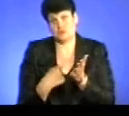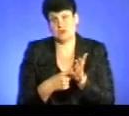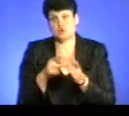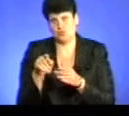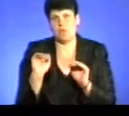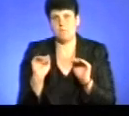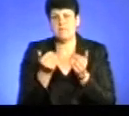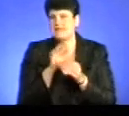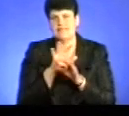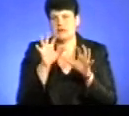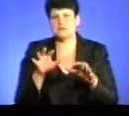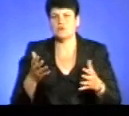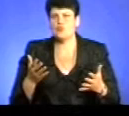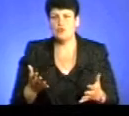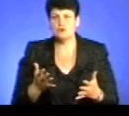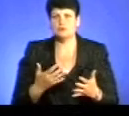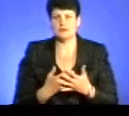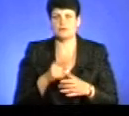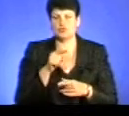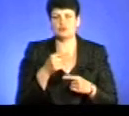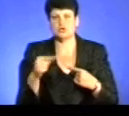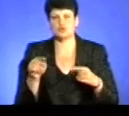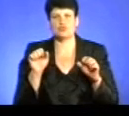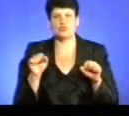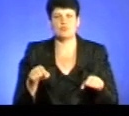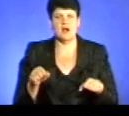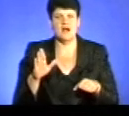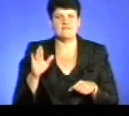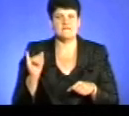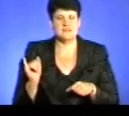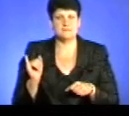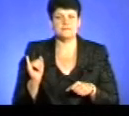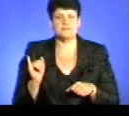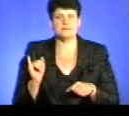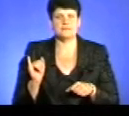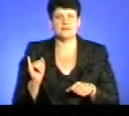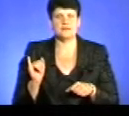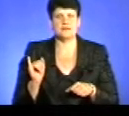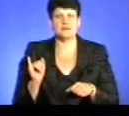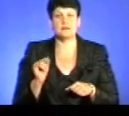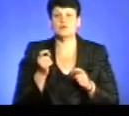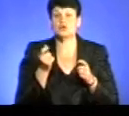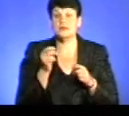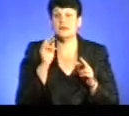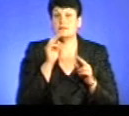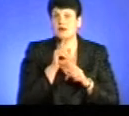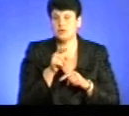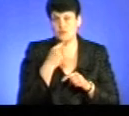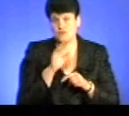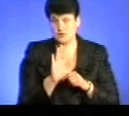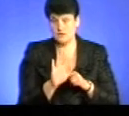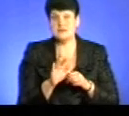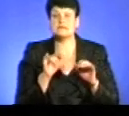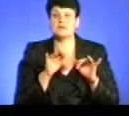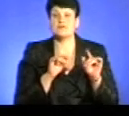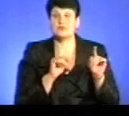обмежують незаконно в тому чи іншому праві. Праві користування транспортною застосування. Ви трошки не так говорите, справа в іншому. Справа в